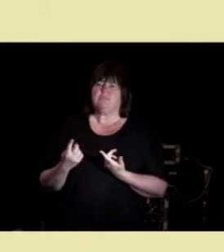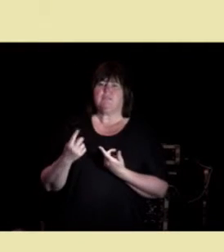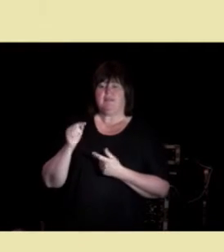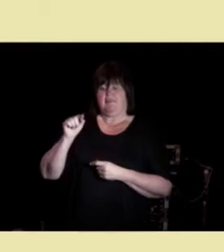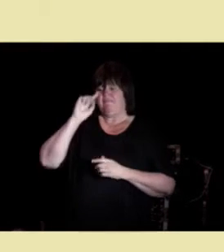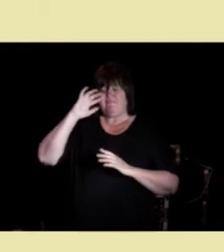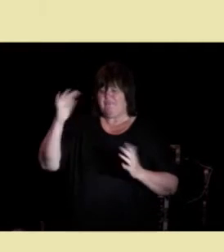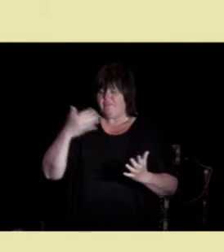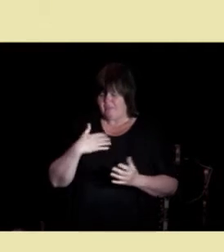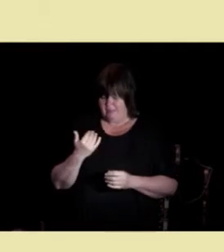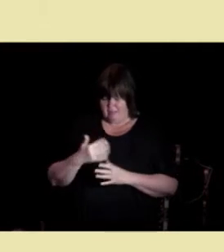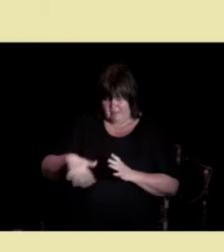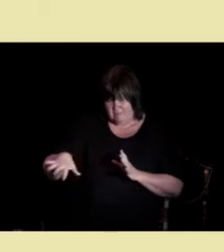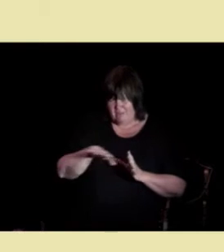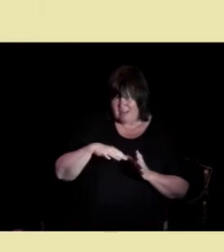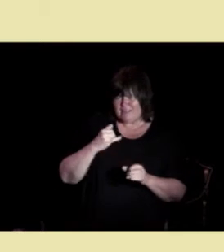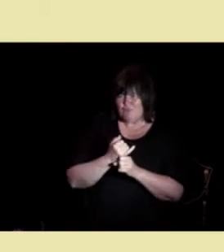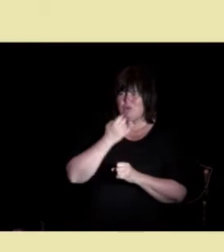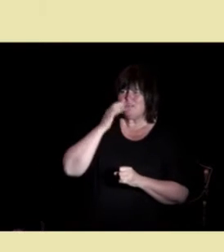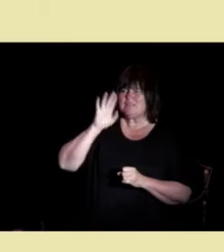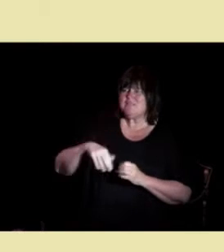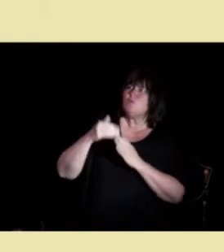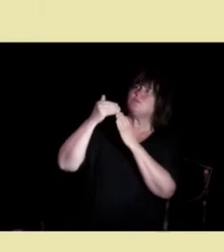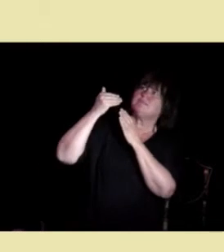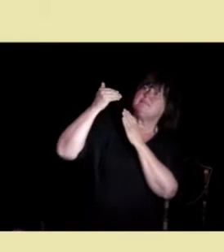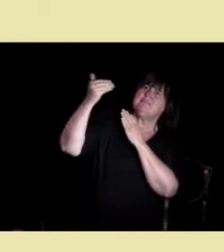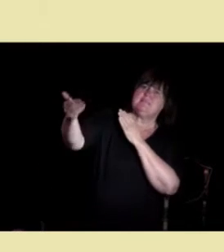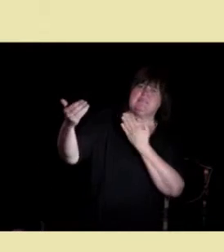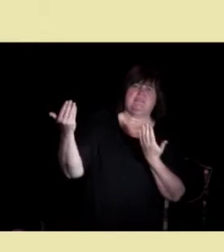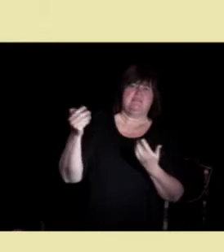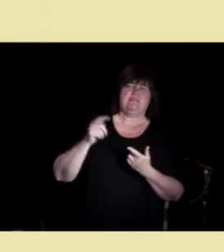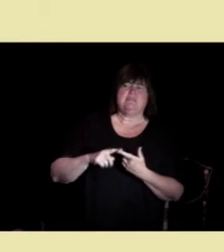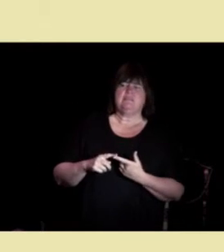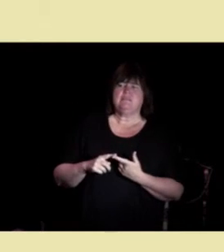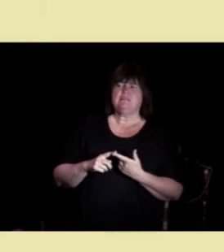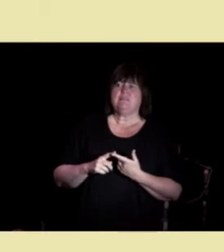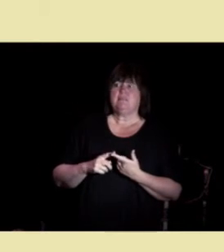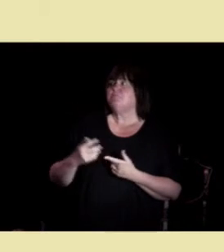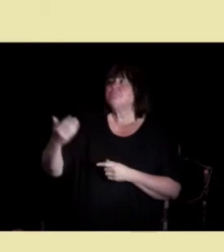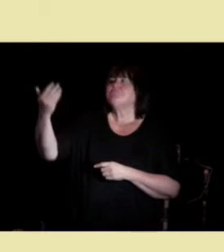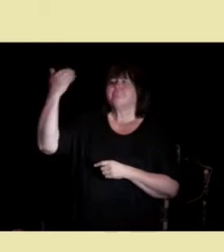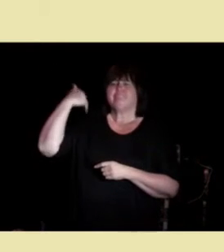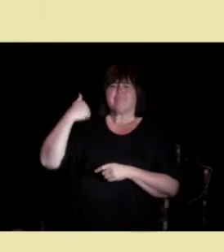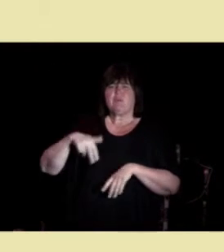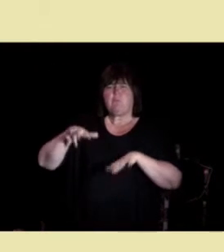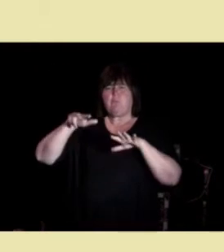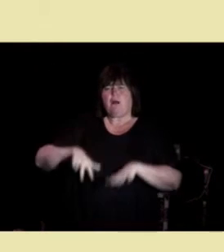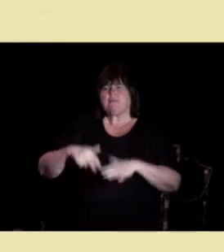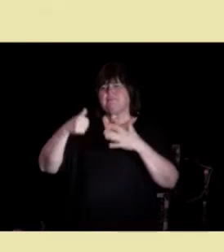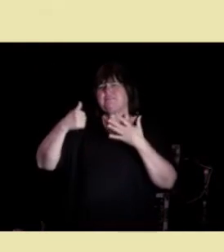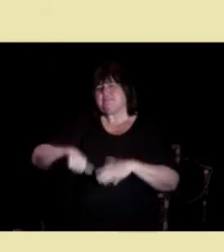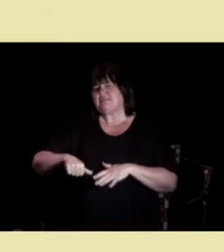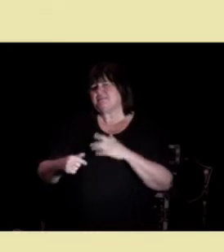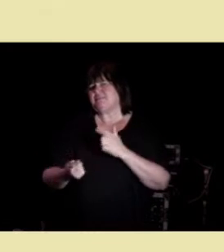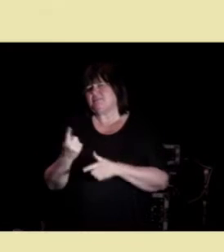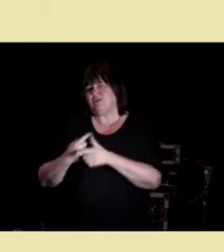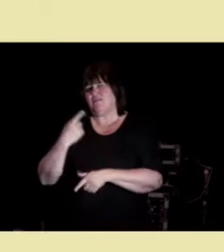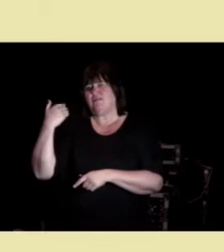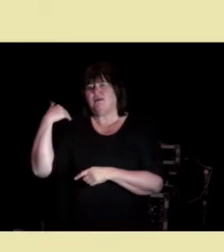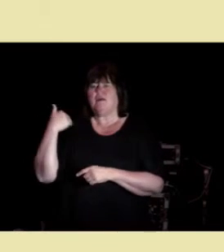feltet vil se ut frem i tid. På 1860-tallet satt det en gruppe